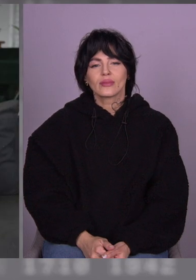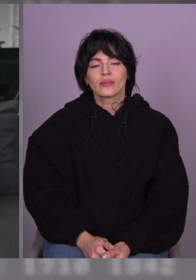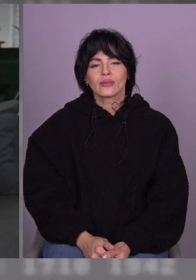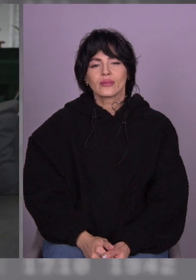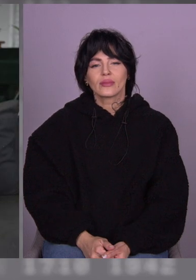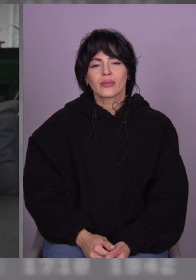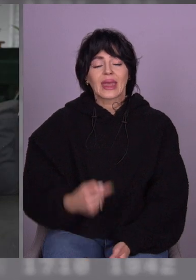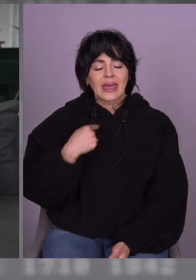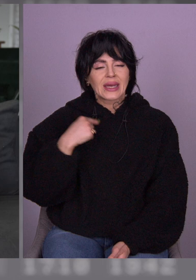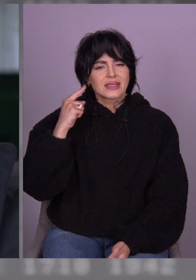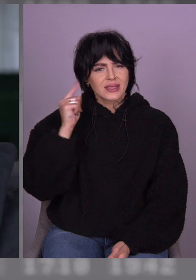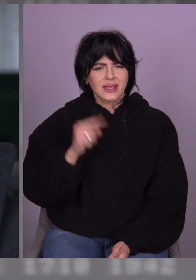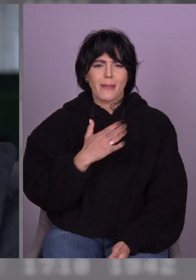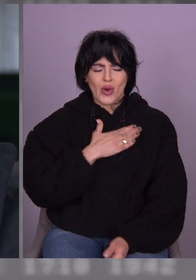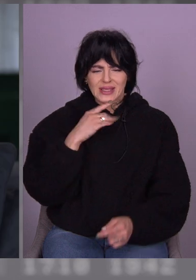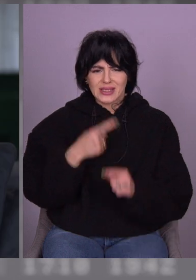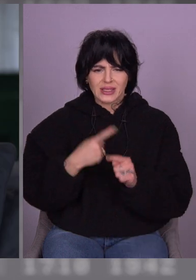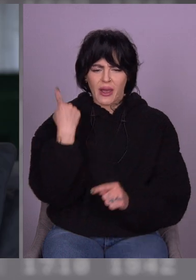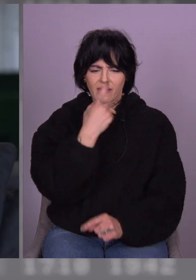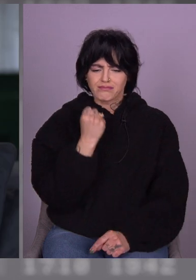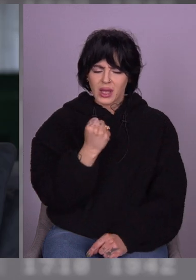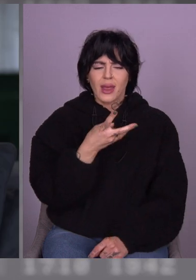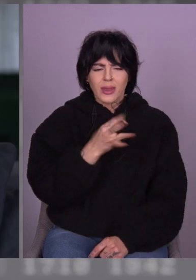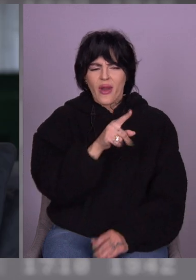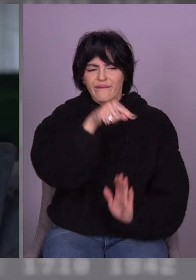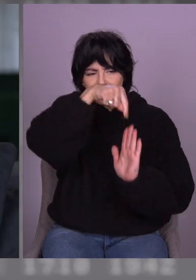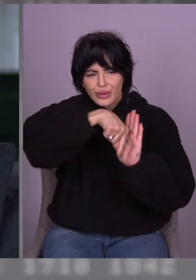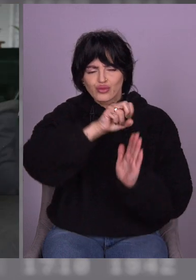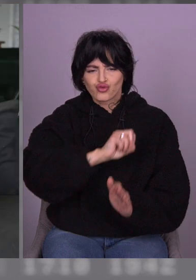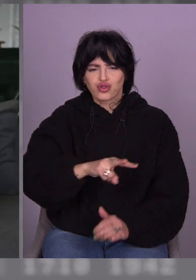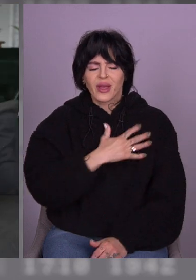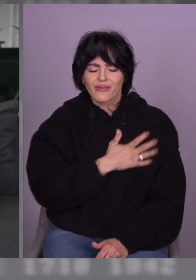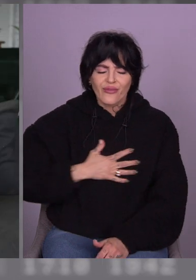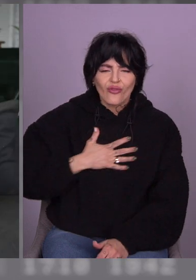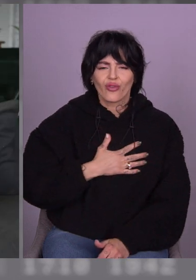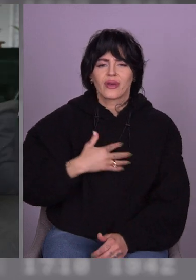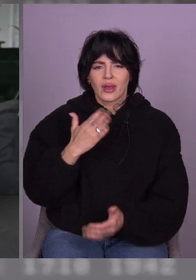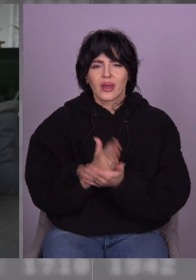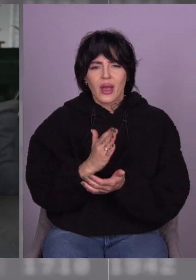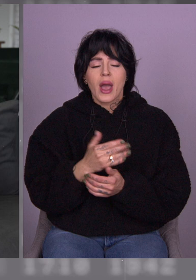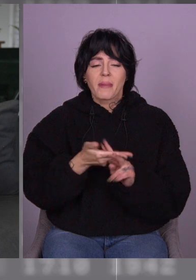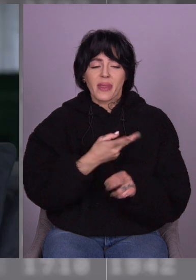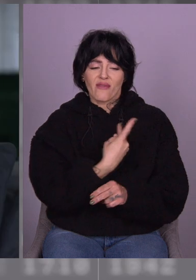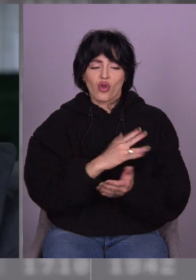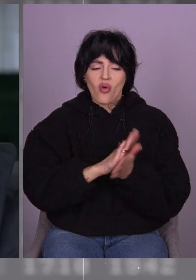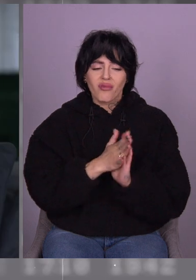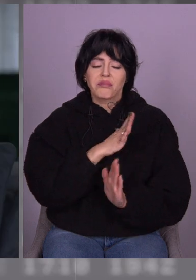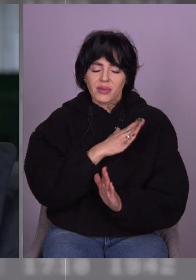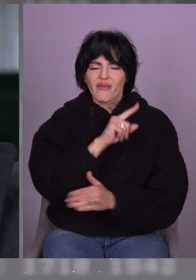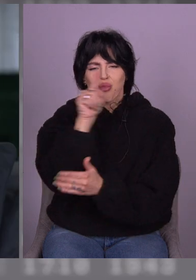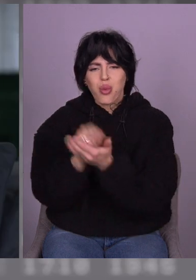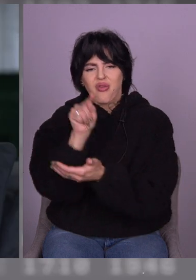Я знаю, що Алла дуже хвилюється, тому що ми з нею домовились ніколи не турбувати тата запитаннями. і